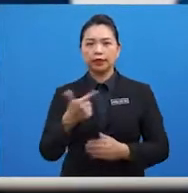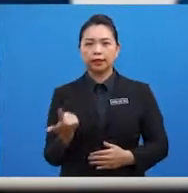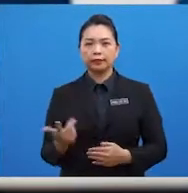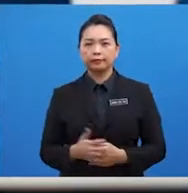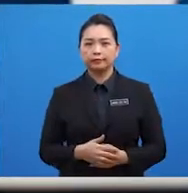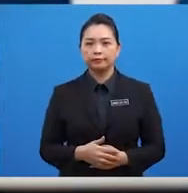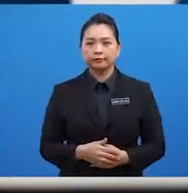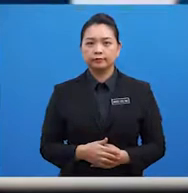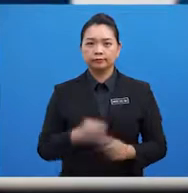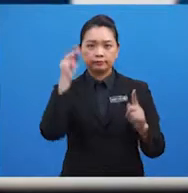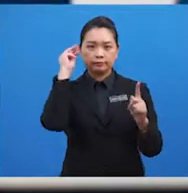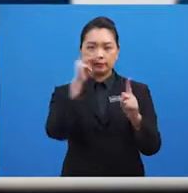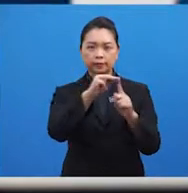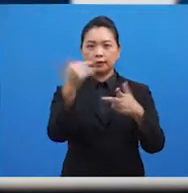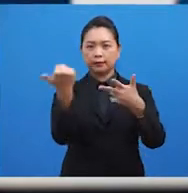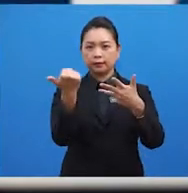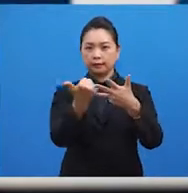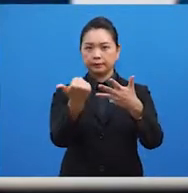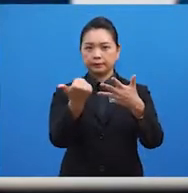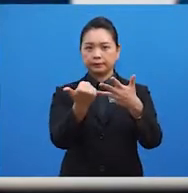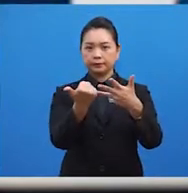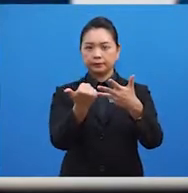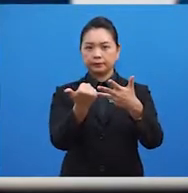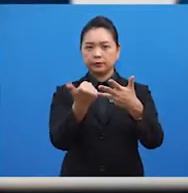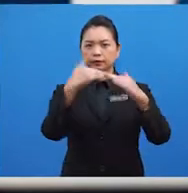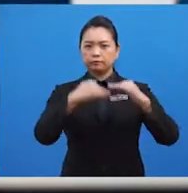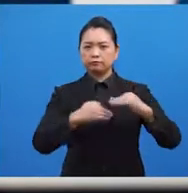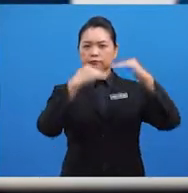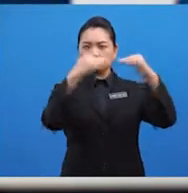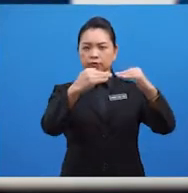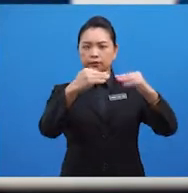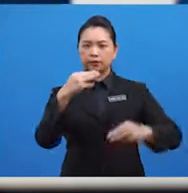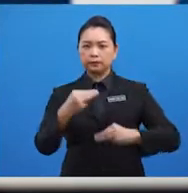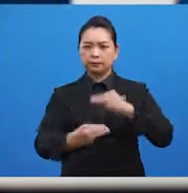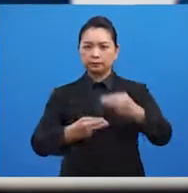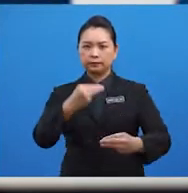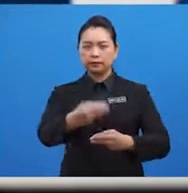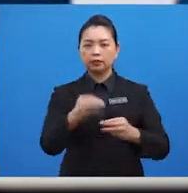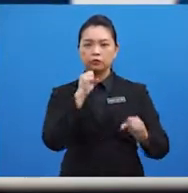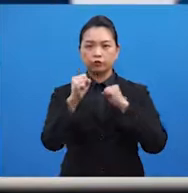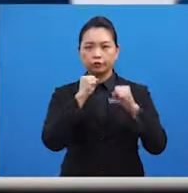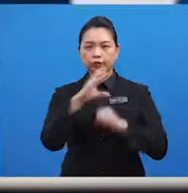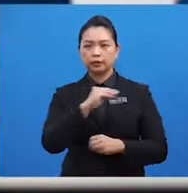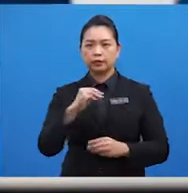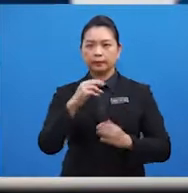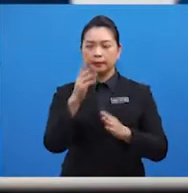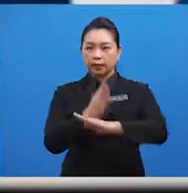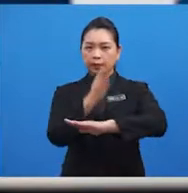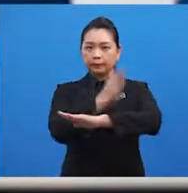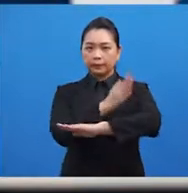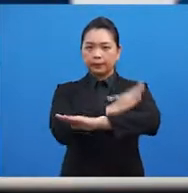matlamat keempat ialah meningkatkan kemajuan sosial dan